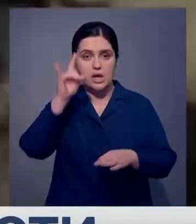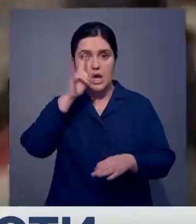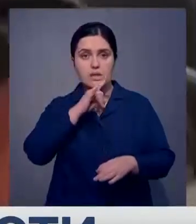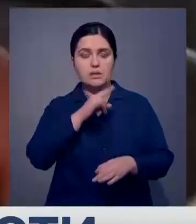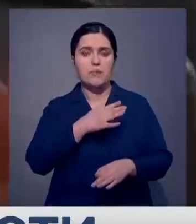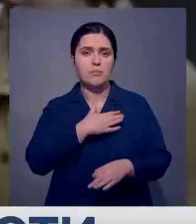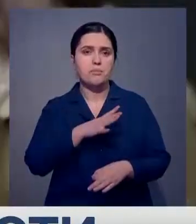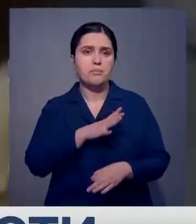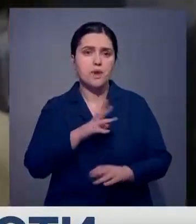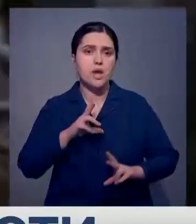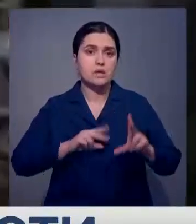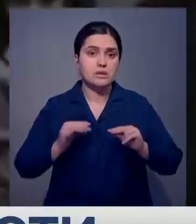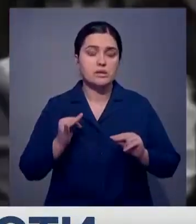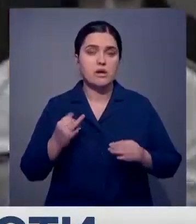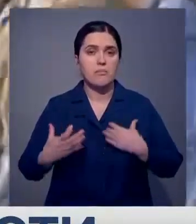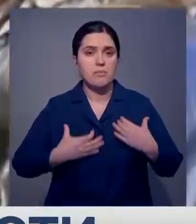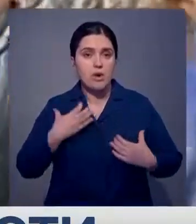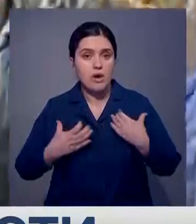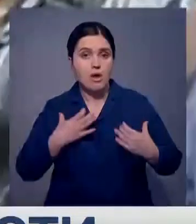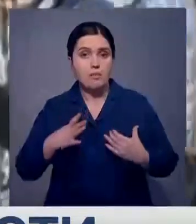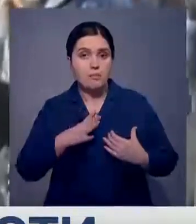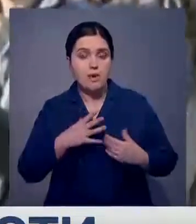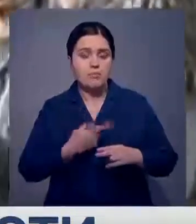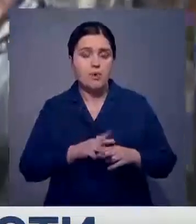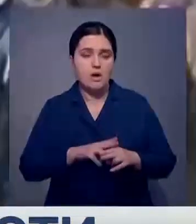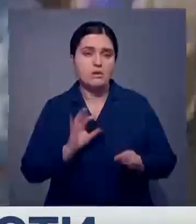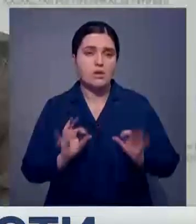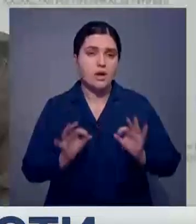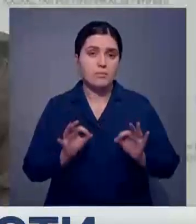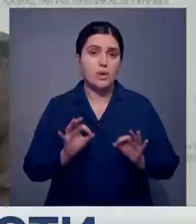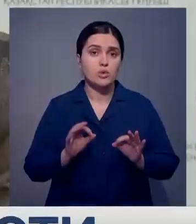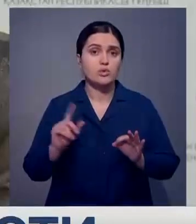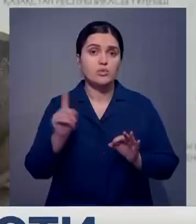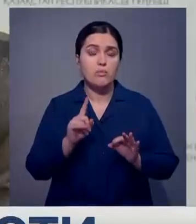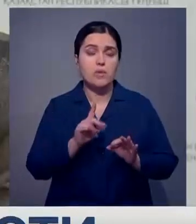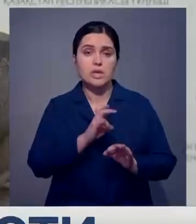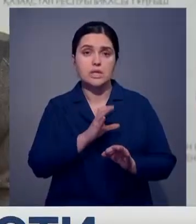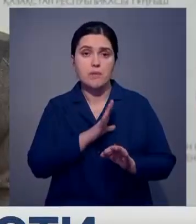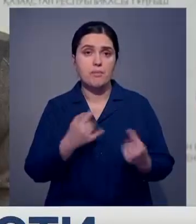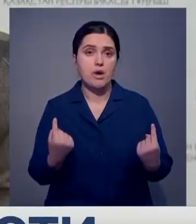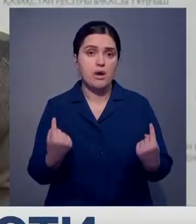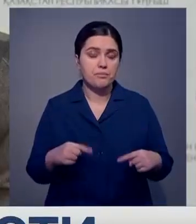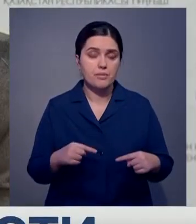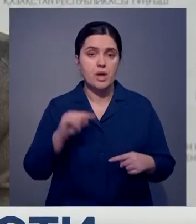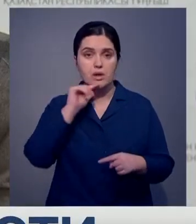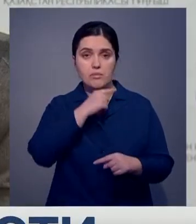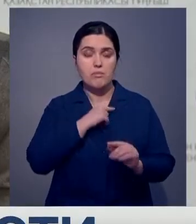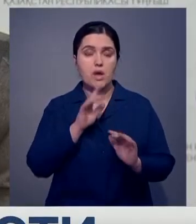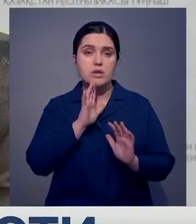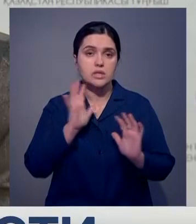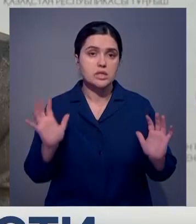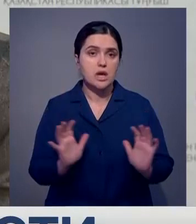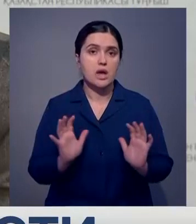были полны и надежд, и опасений. Это было совершенно нормально. Для того, чтобы избежать краха экономики, мы должны были сохранить